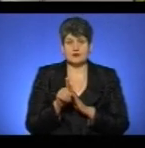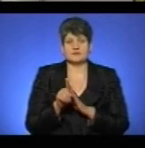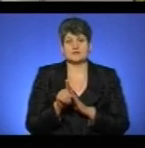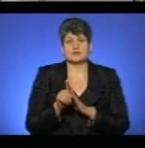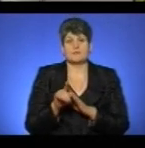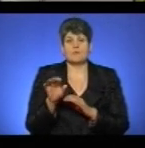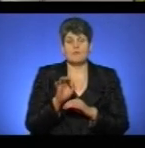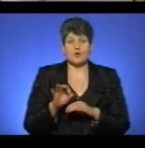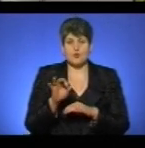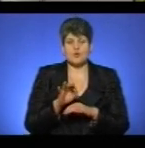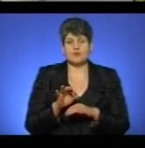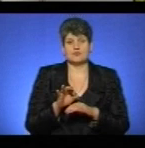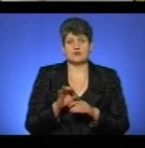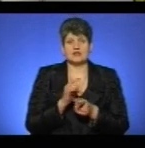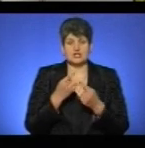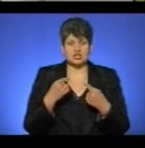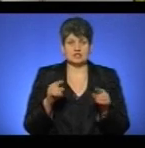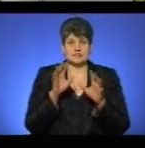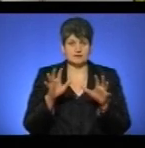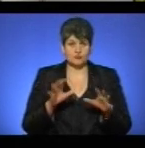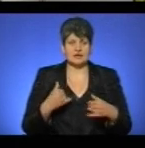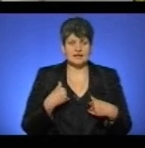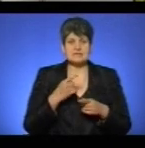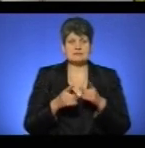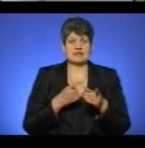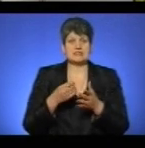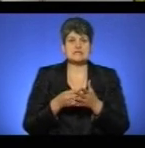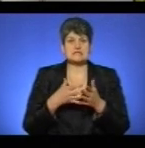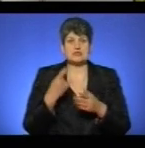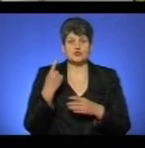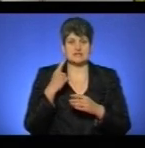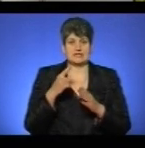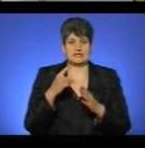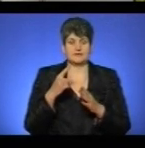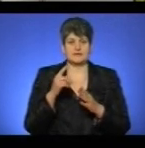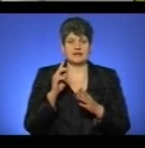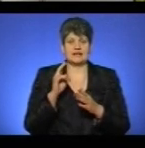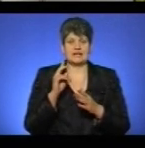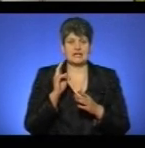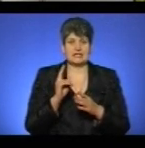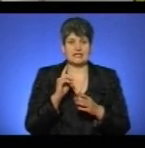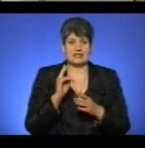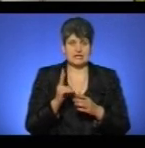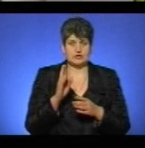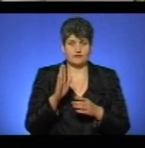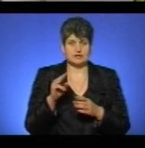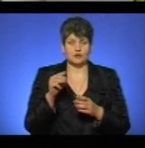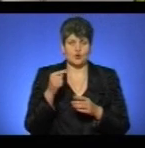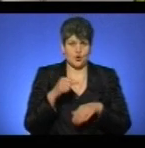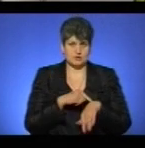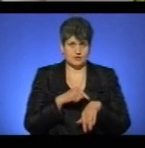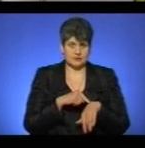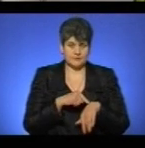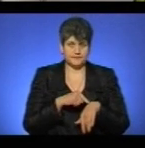електричної енергії, для нас суттєво змінилася ціна за 1 кВт годину. Якщо зараз в діючих тарифах в нас